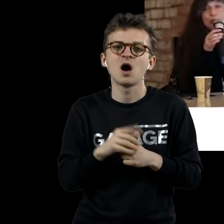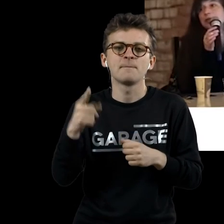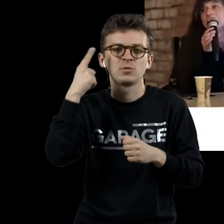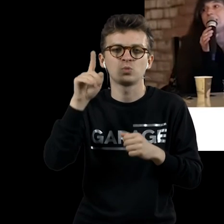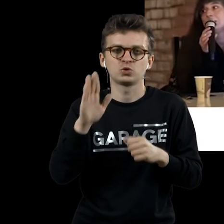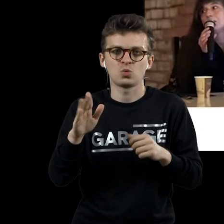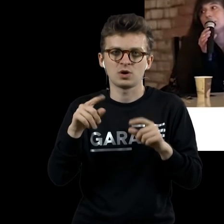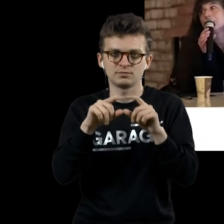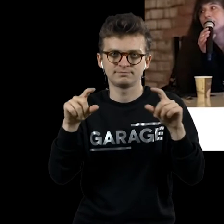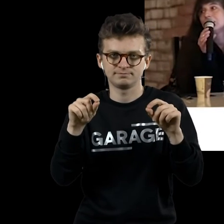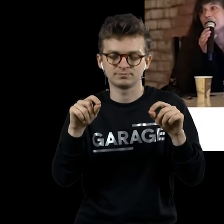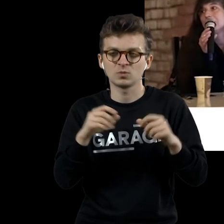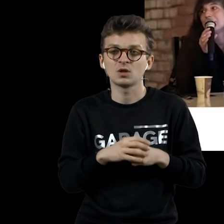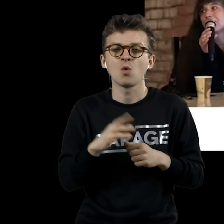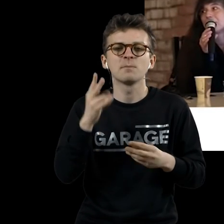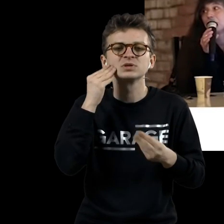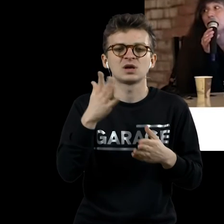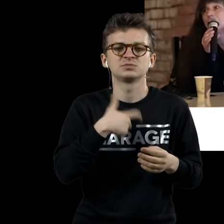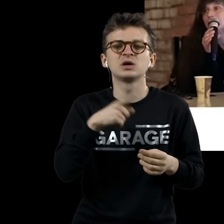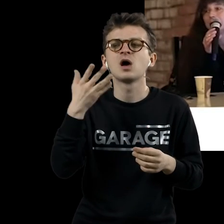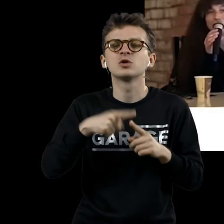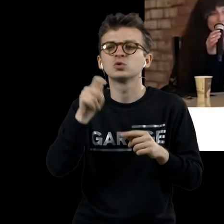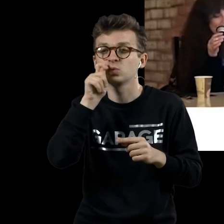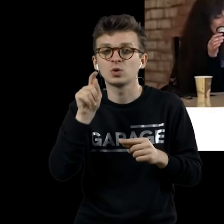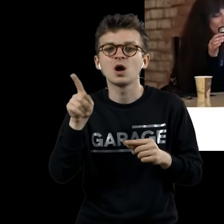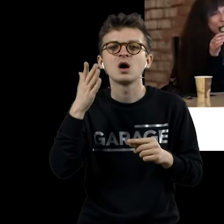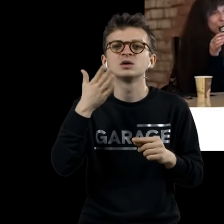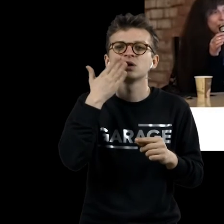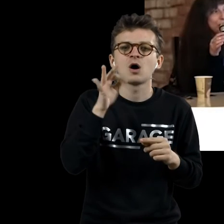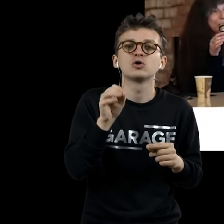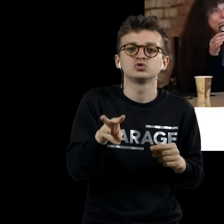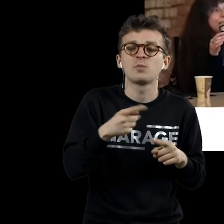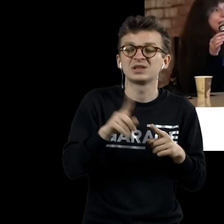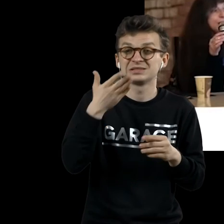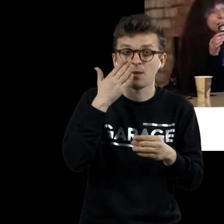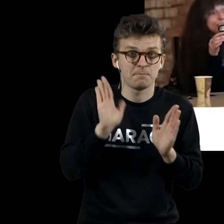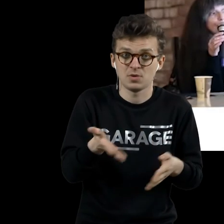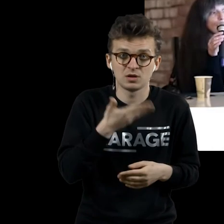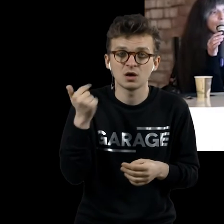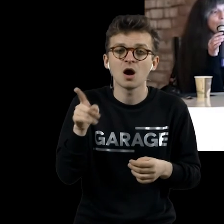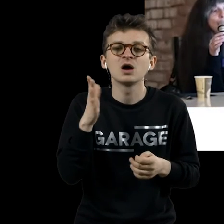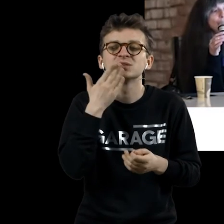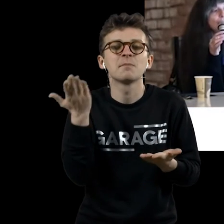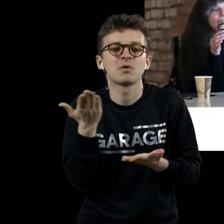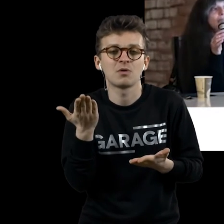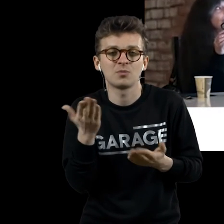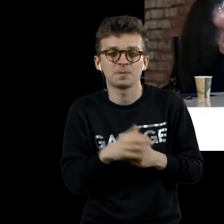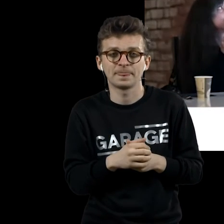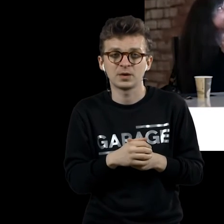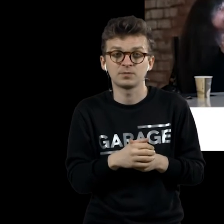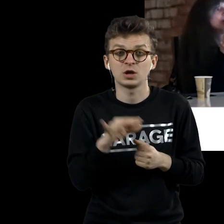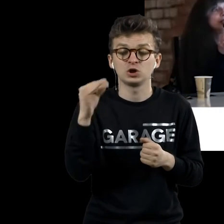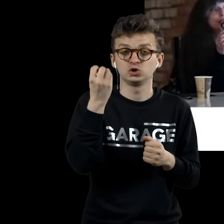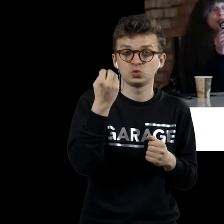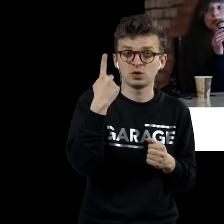Но представить себе, чем пахнут такие духи. Подумать об этом запахе, который не существует. И еще одно произведение,